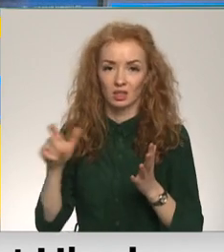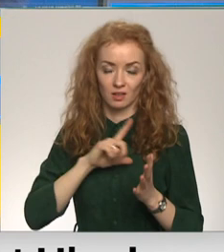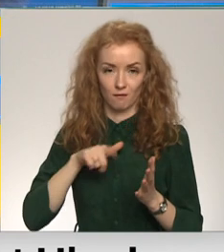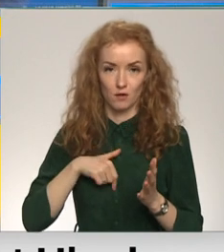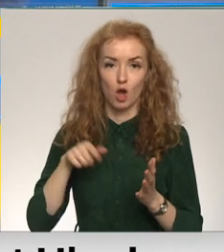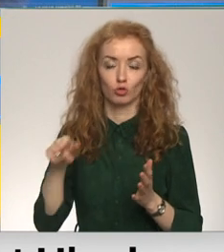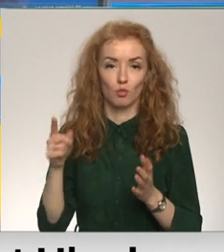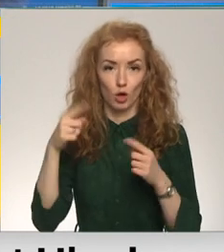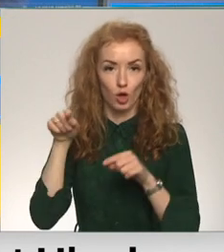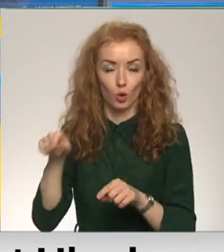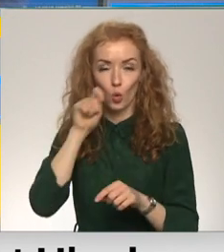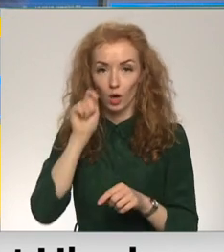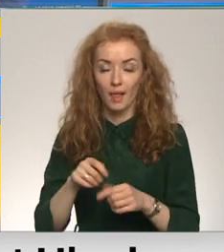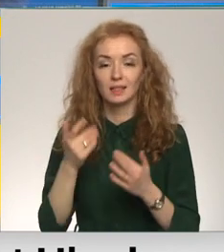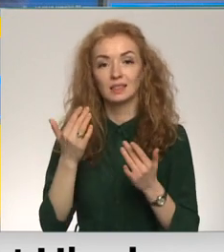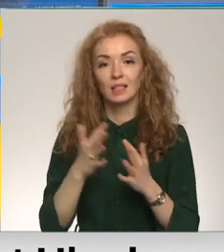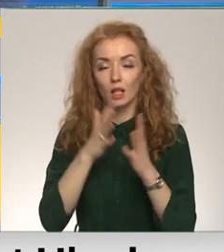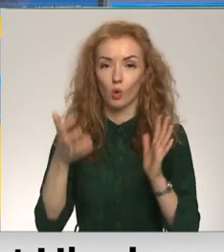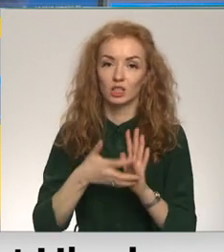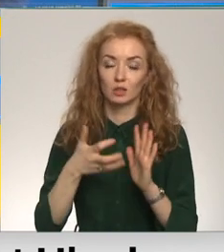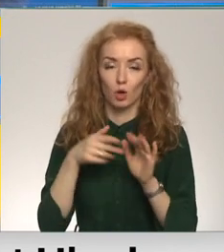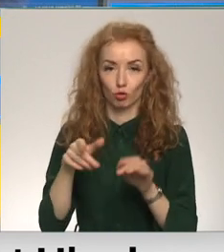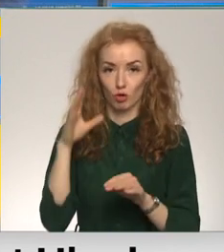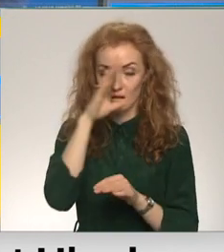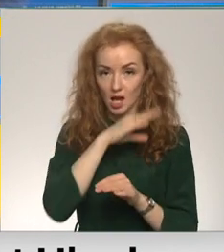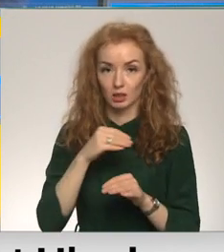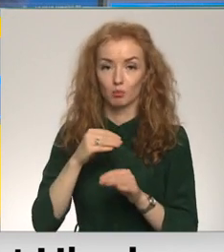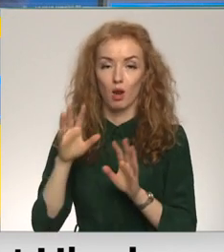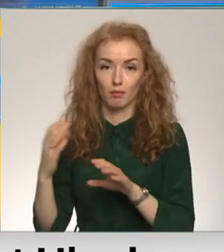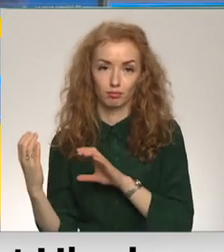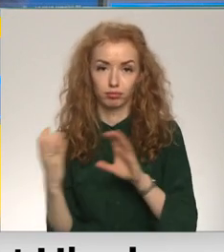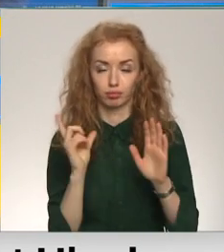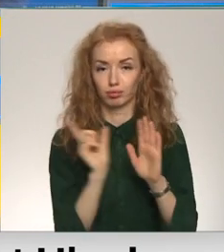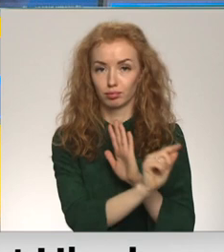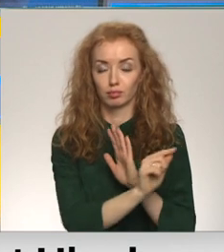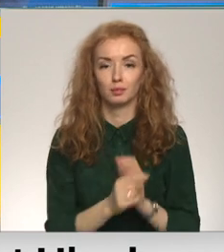Atrodas Ukurainā un cik daudz varētu izmantot šo iespēju ar repatriācijas rēsiem rīt atgriezties?